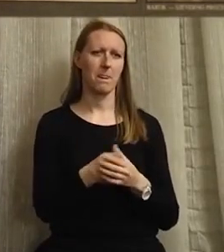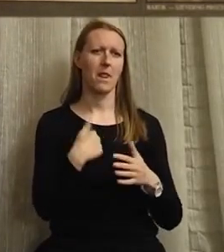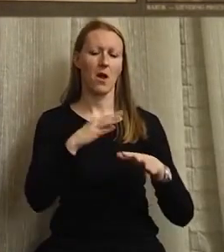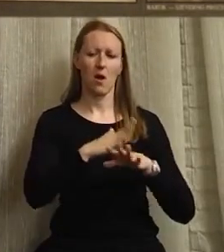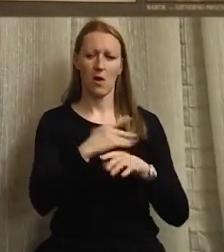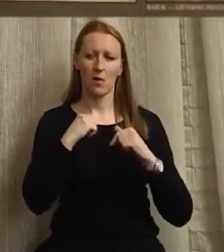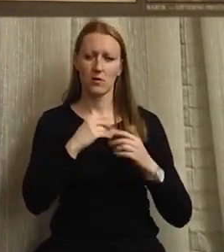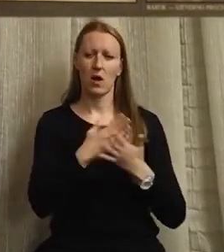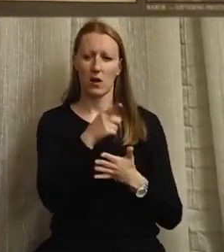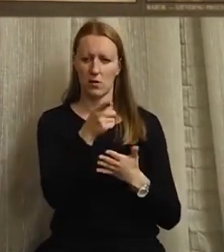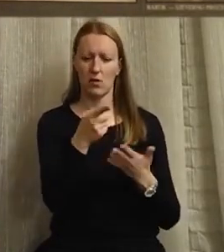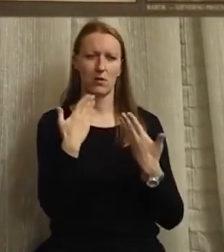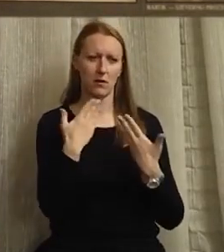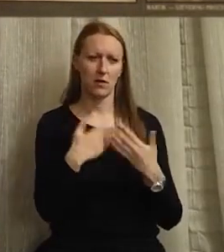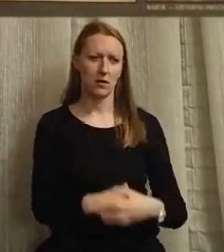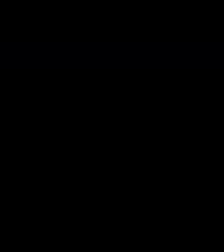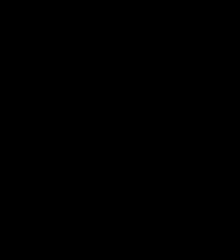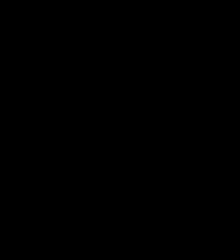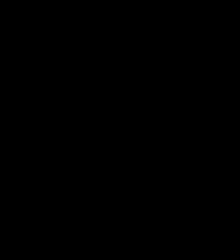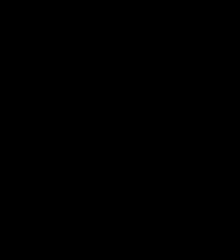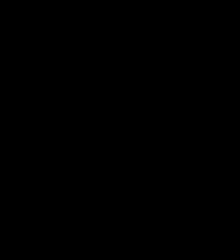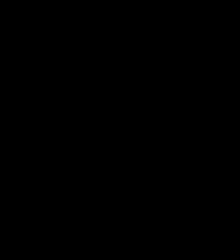Emotivan sam, ali to je to. Hvala vam.